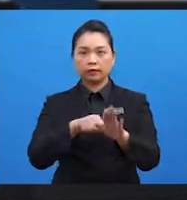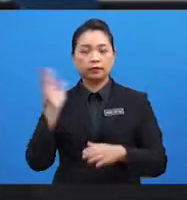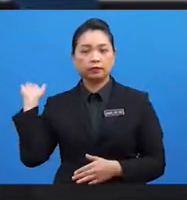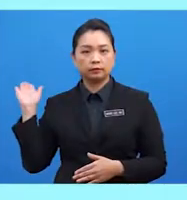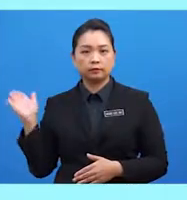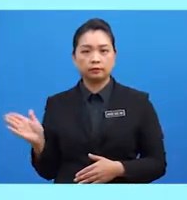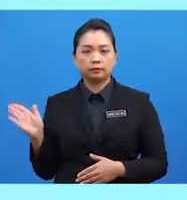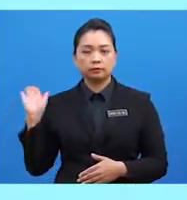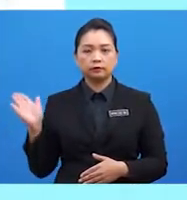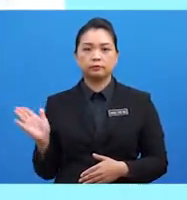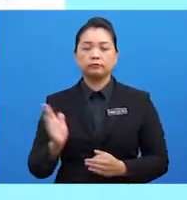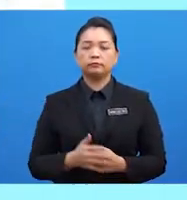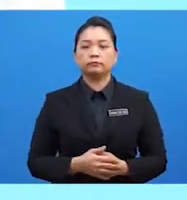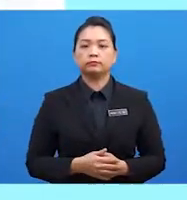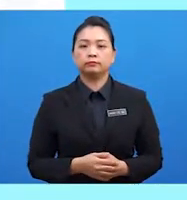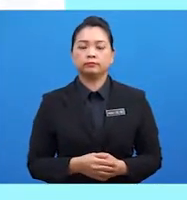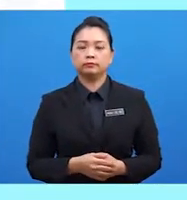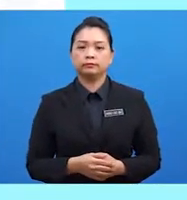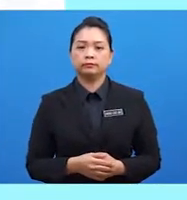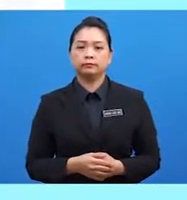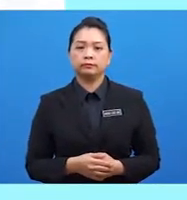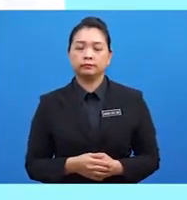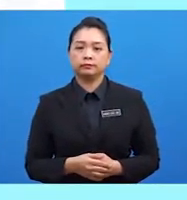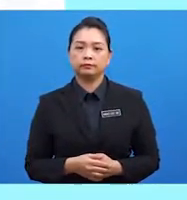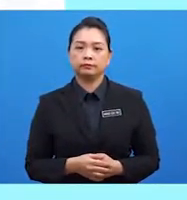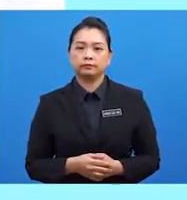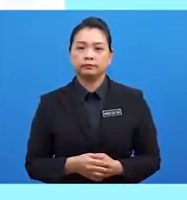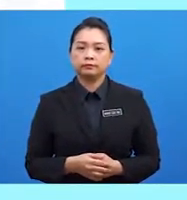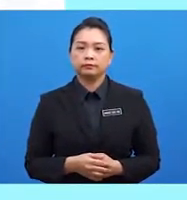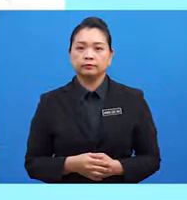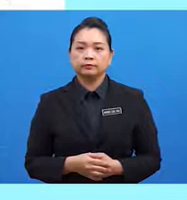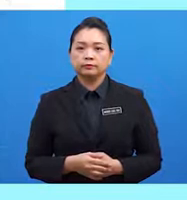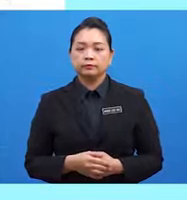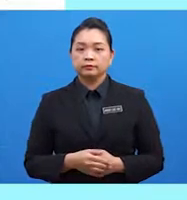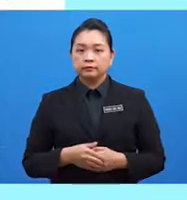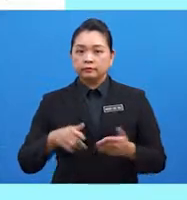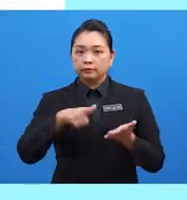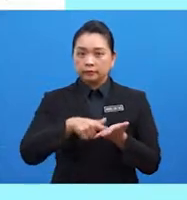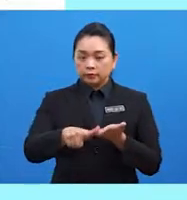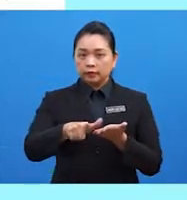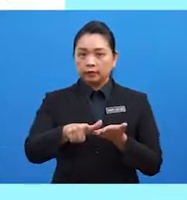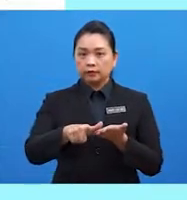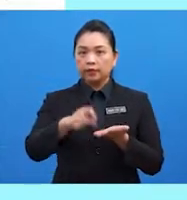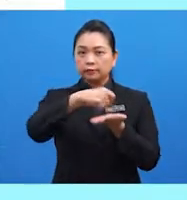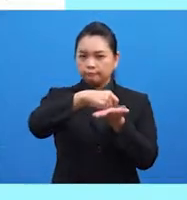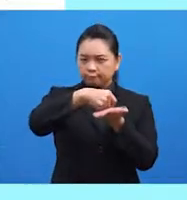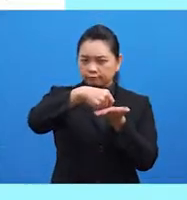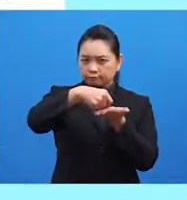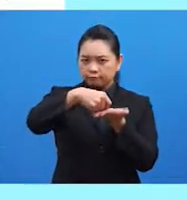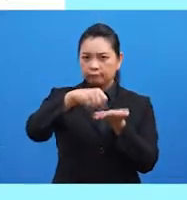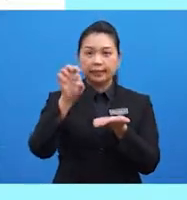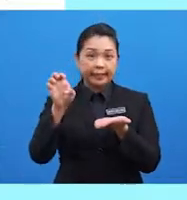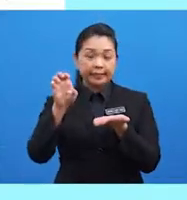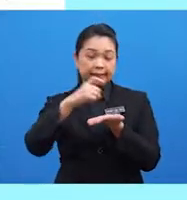India, Nigeria, Sri Lanka, Yugoslavia dan Mesir. Melancarkan Porter E-Sekretariat